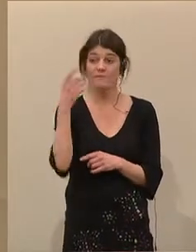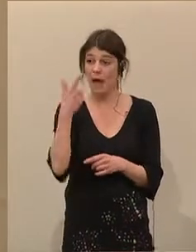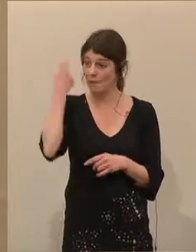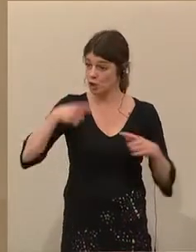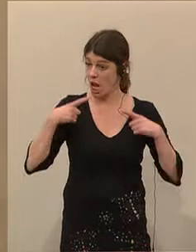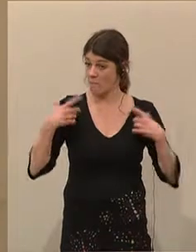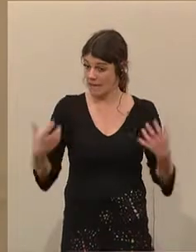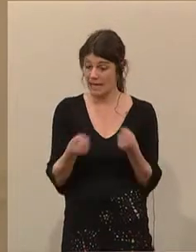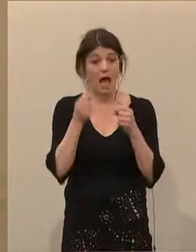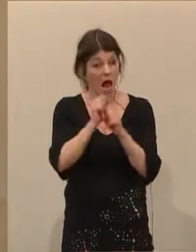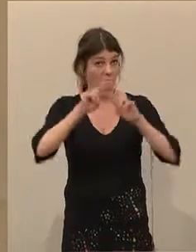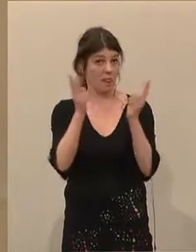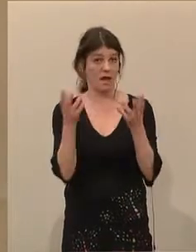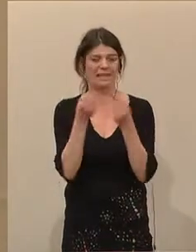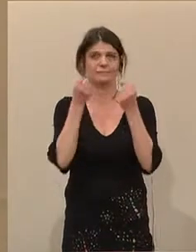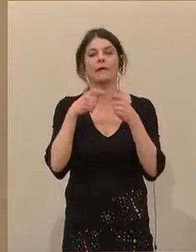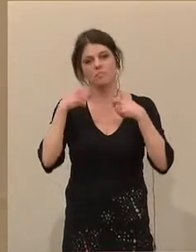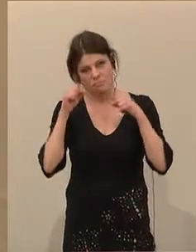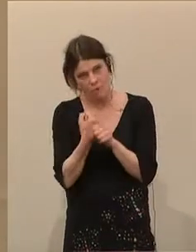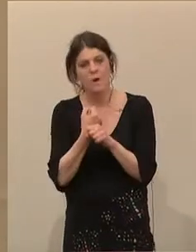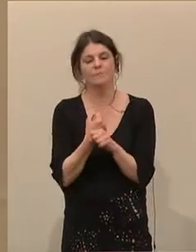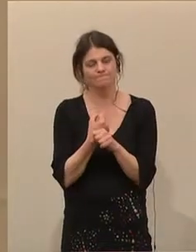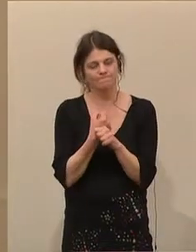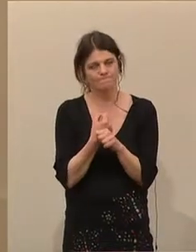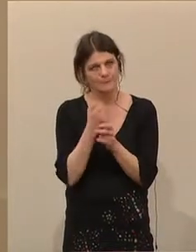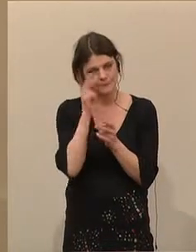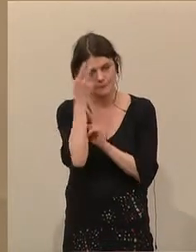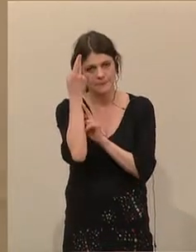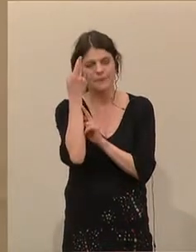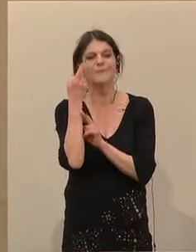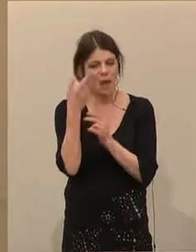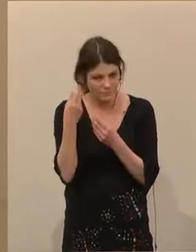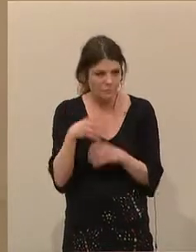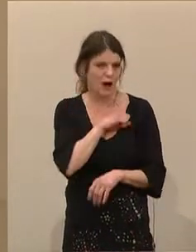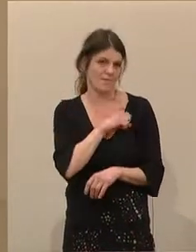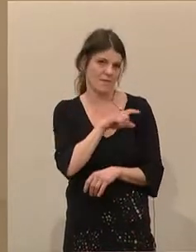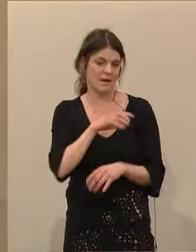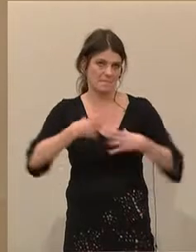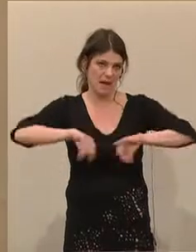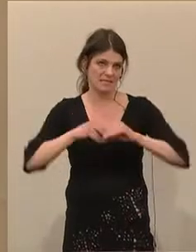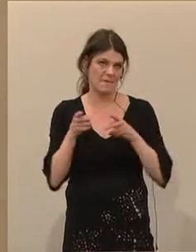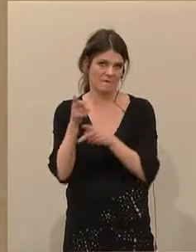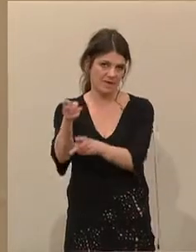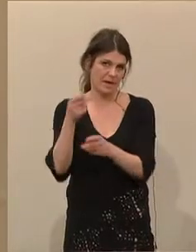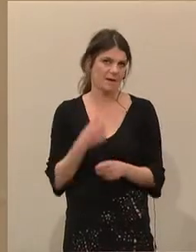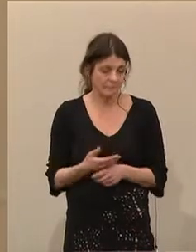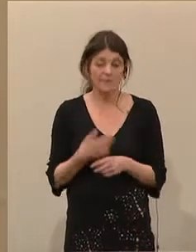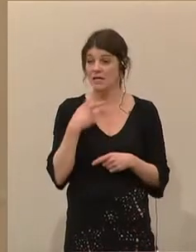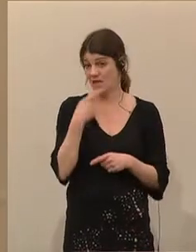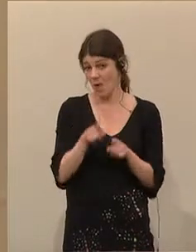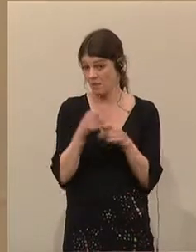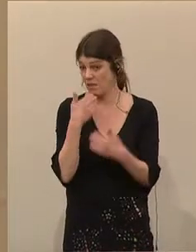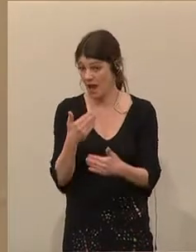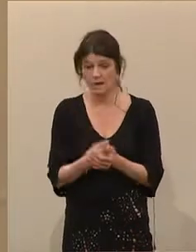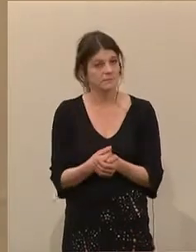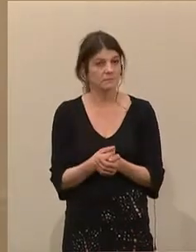rettet, der rettet die Welt, hat dann doch für einen gemeinsamen Weg gesorgt. Und dafür sage ich Dankeschön. Es